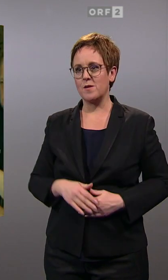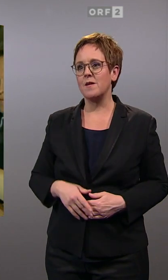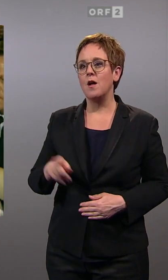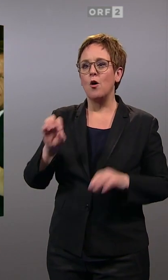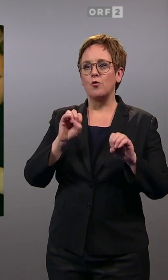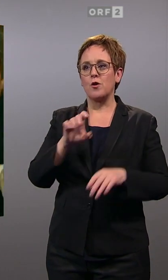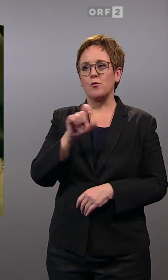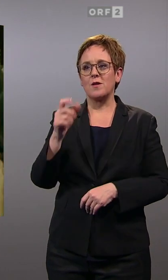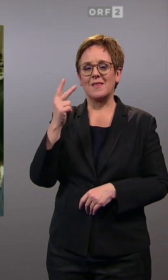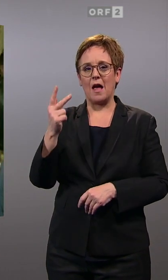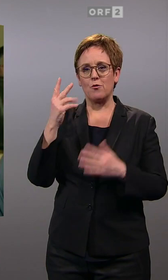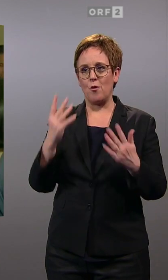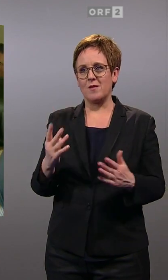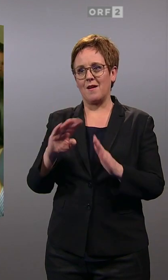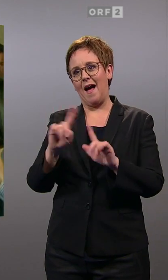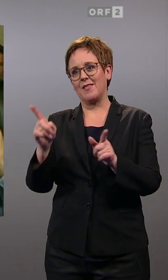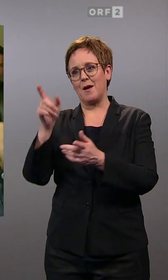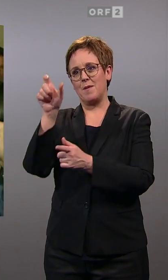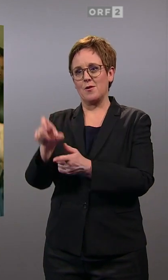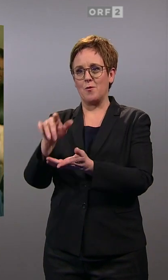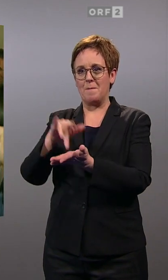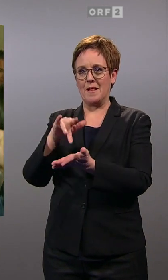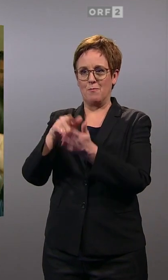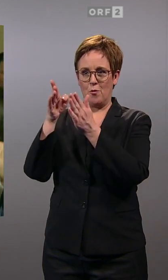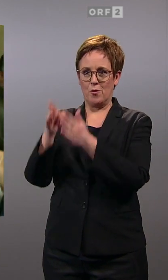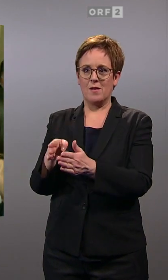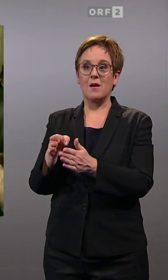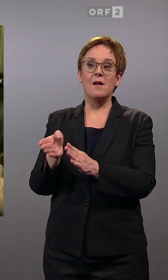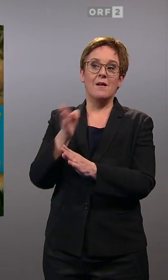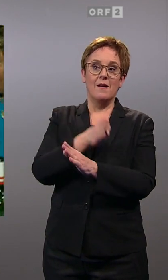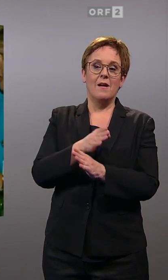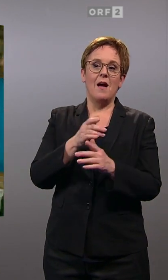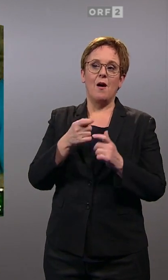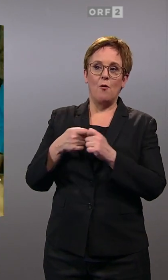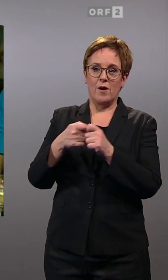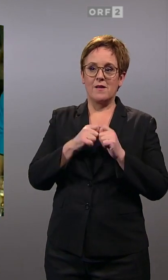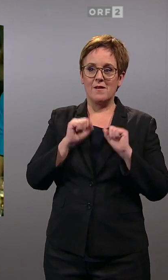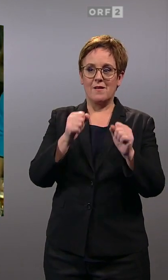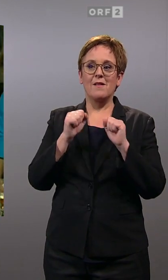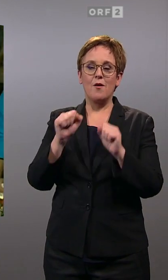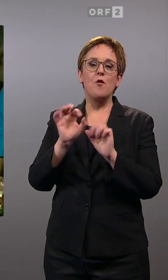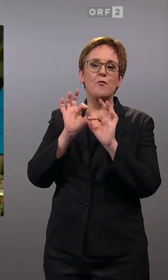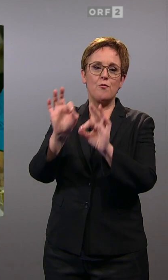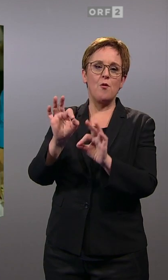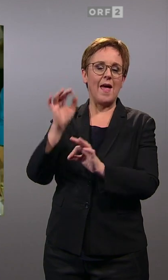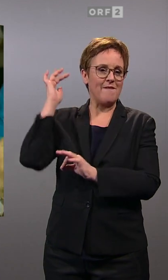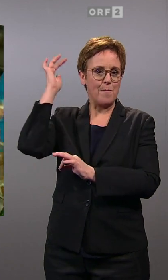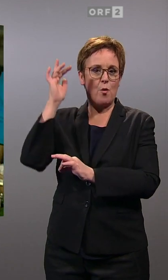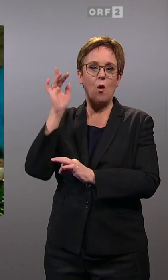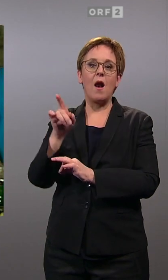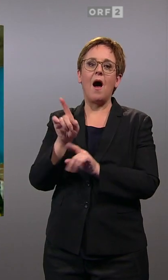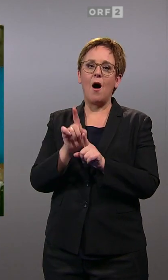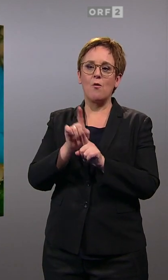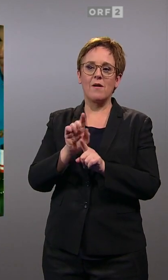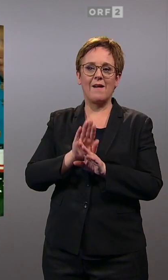1993 steht noch jemand anderer im Mittelpunkt. Doch ihre Organisation der Initiative für Erwin Pröll macht sich auch in der